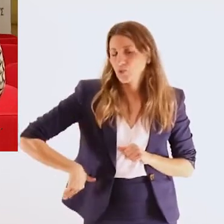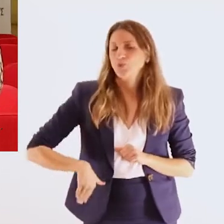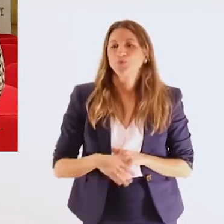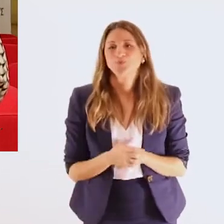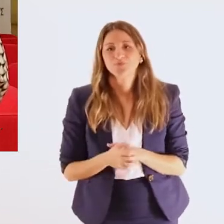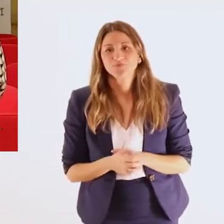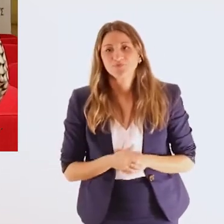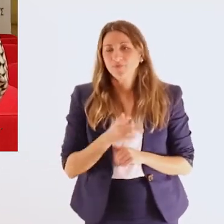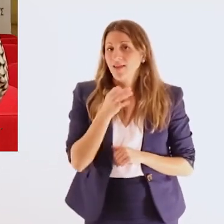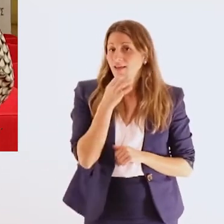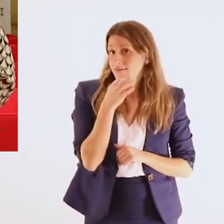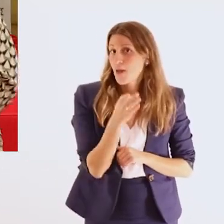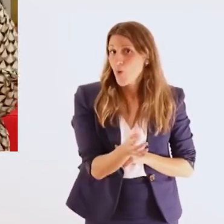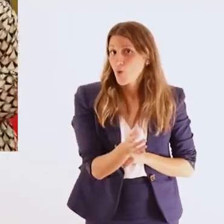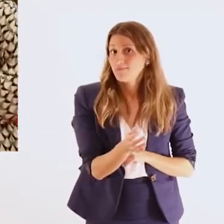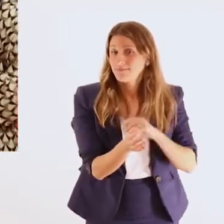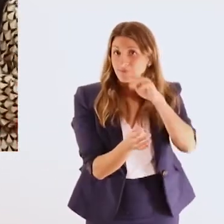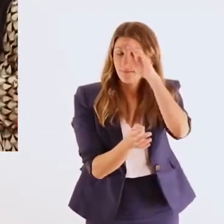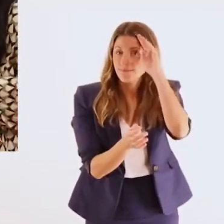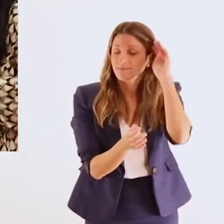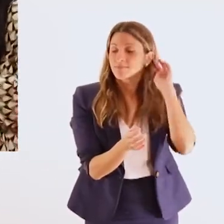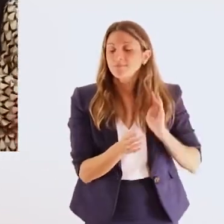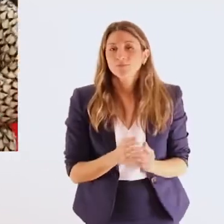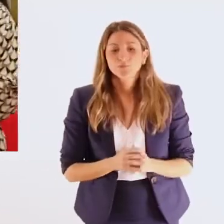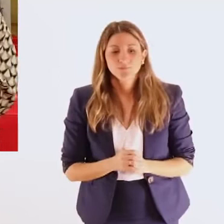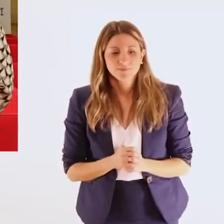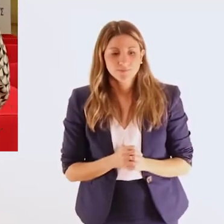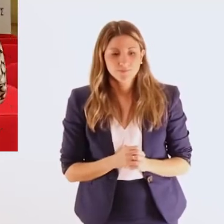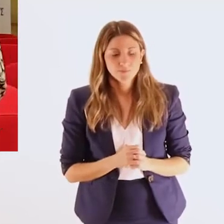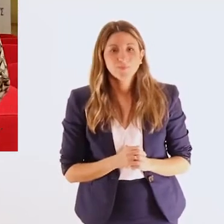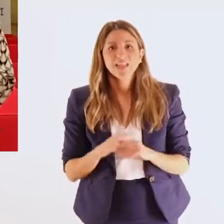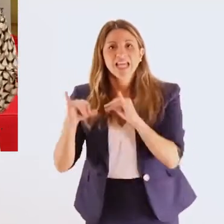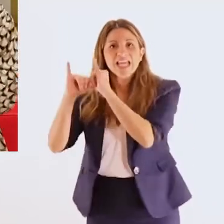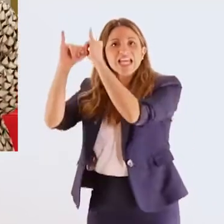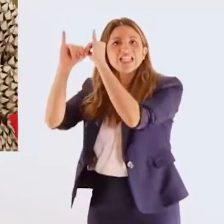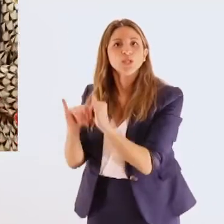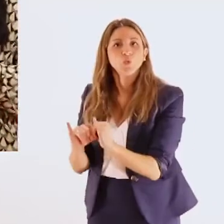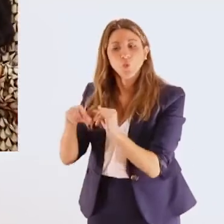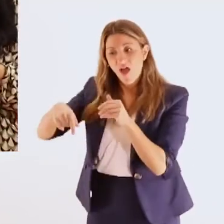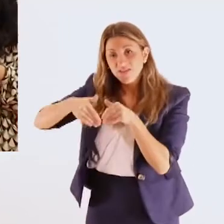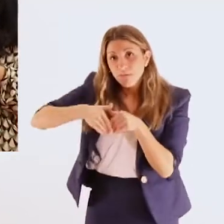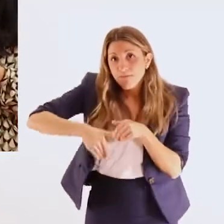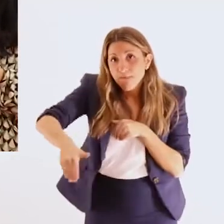και θα σας έχουμε κοντά μας να μας δίνετε κάθε φορά σημαντικές πληροφορίες για όλα αυτά Ευχαριστώ πάρα πολύ